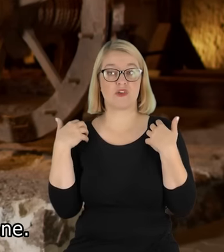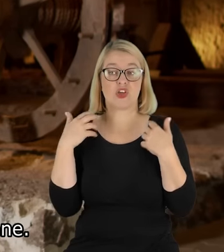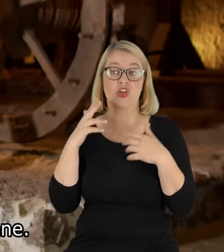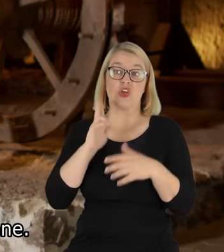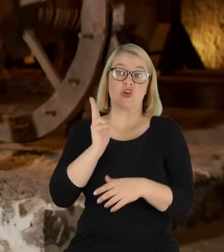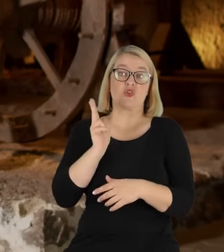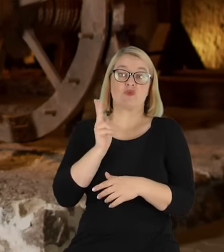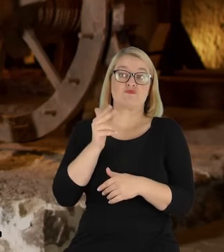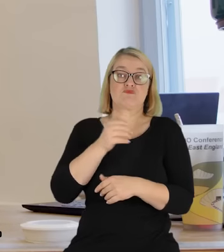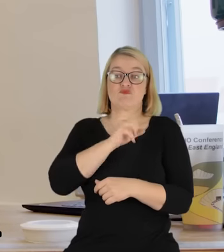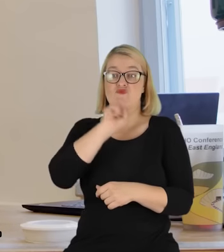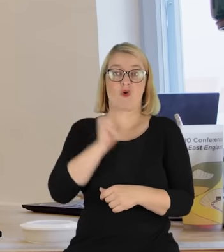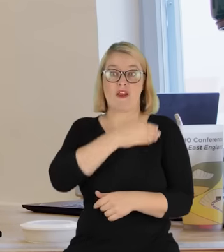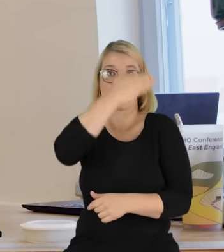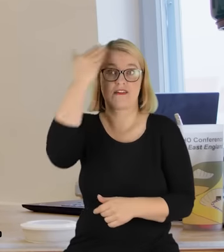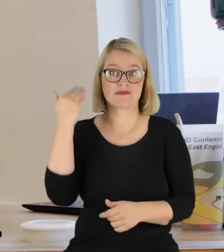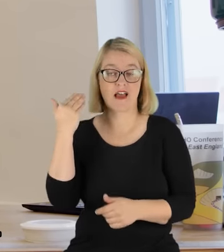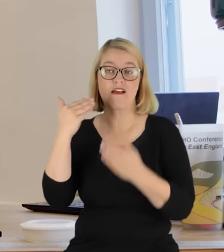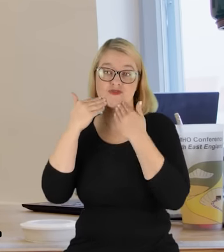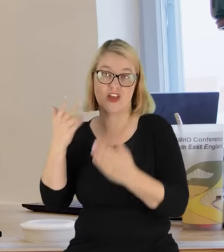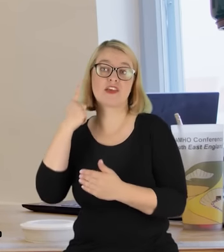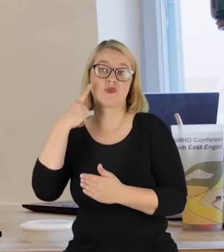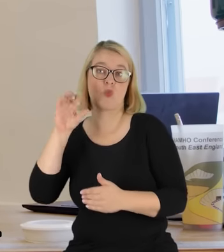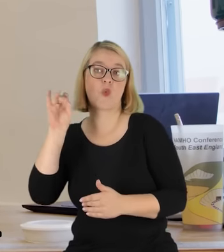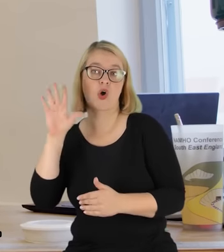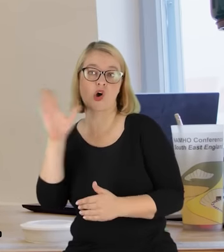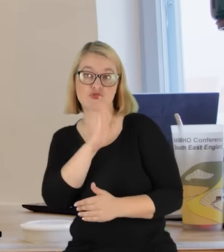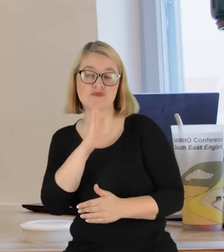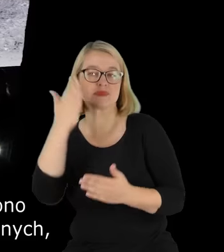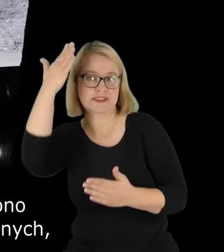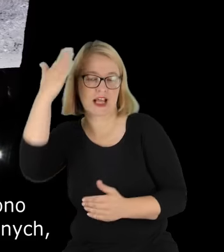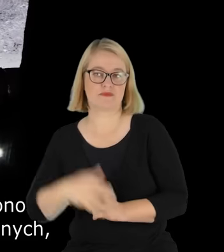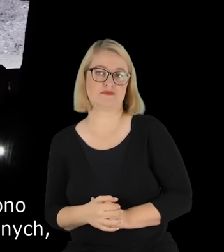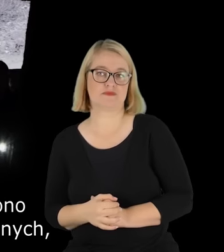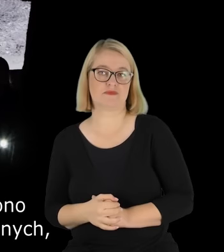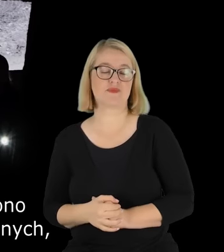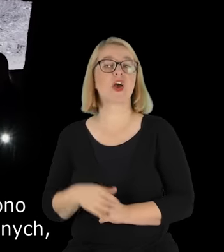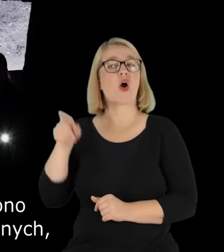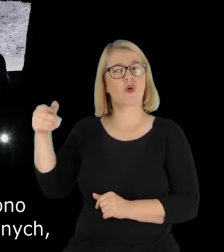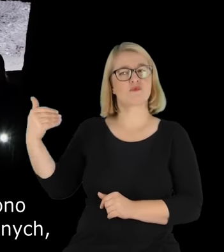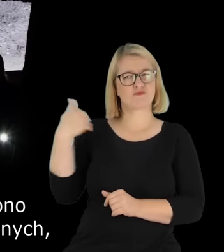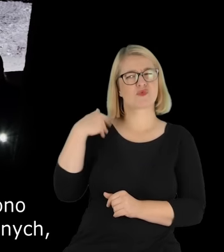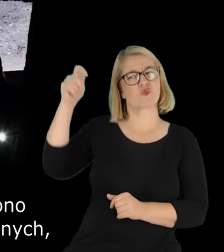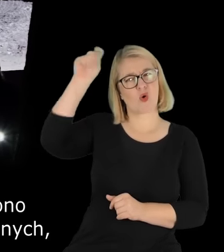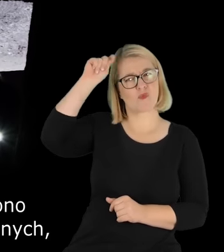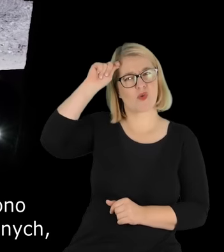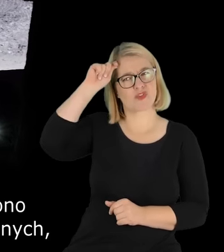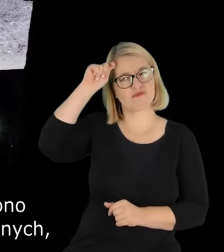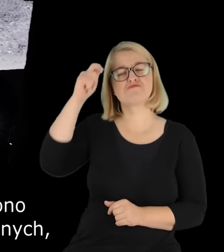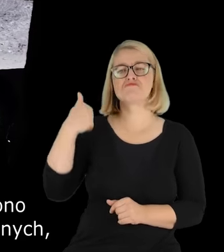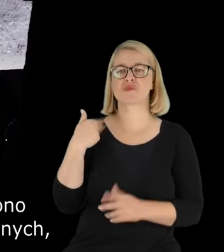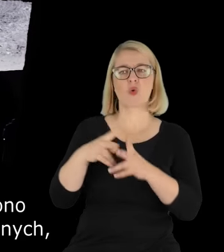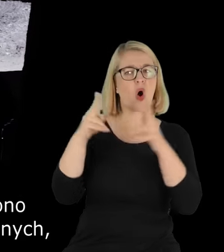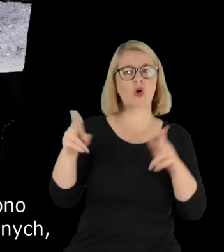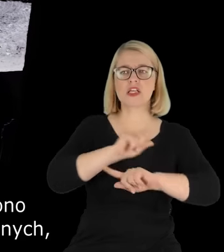gdzieś tam nieznane. Także Długosz też mijał kłopoty. W pewnym momencie zabroniono mu poruszać się